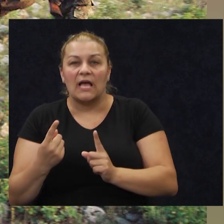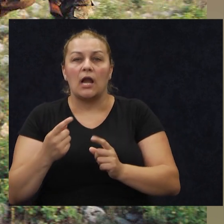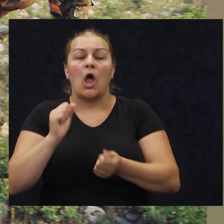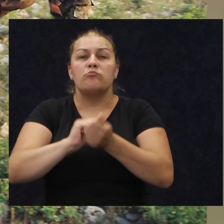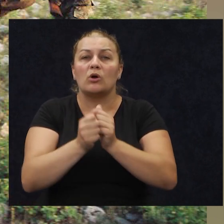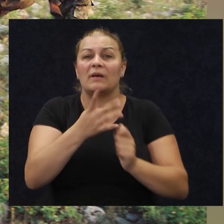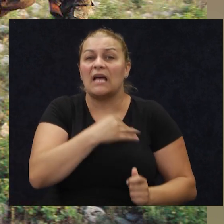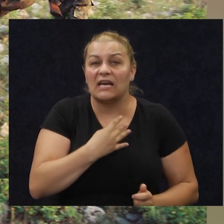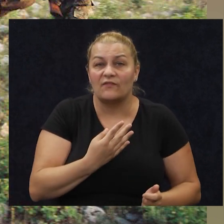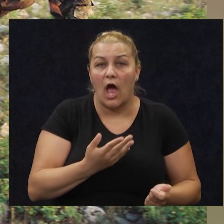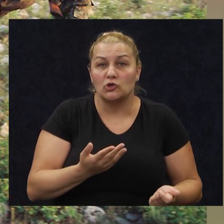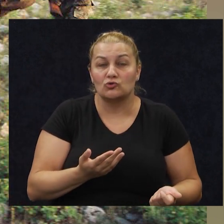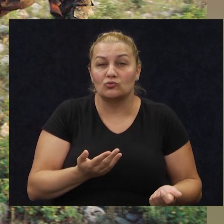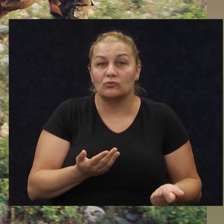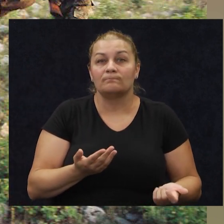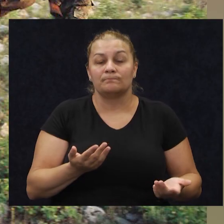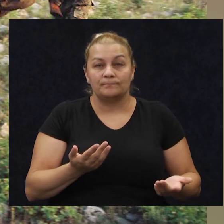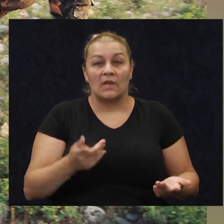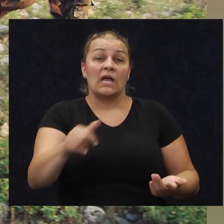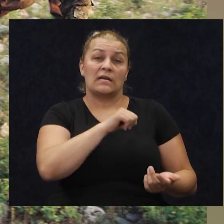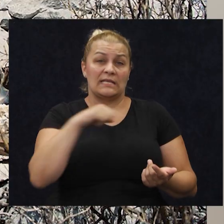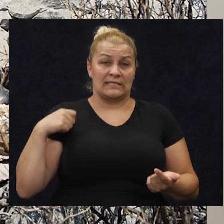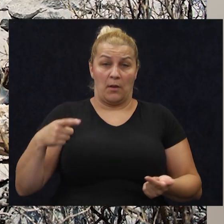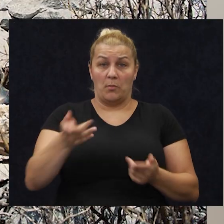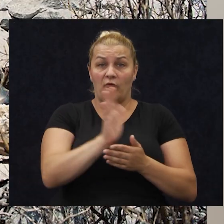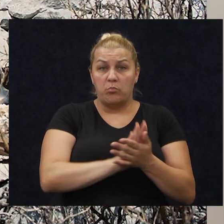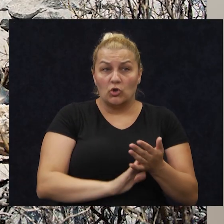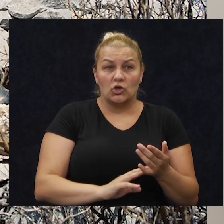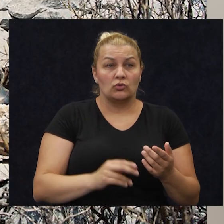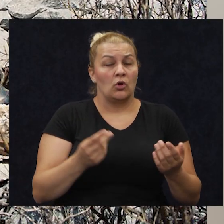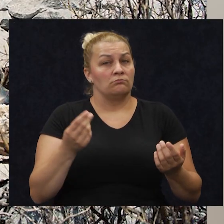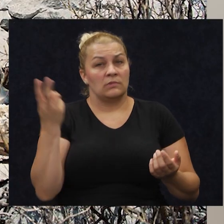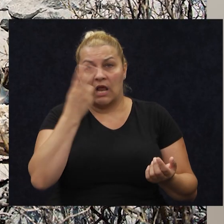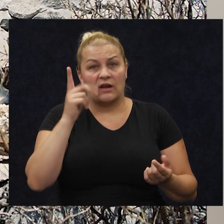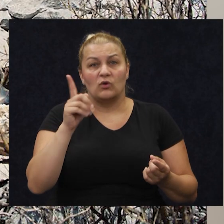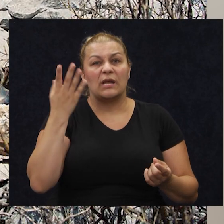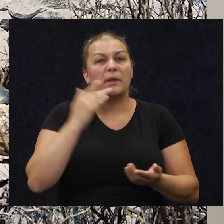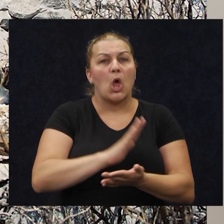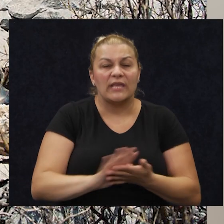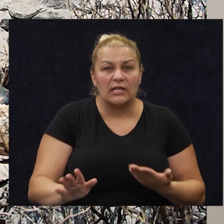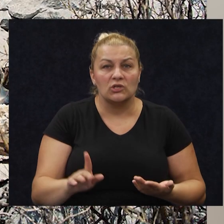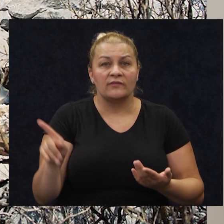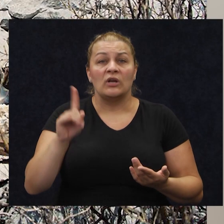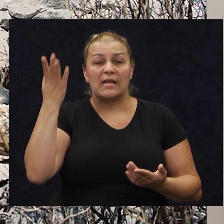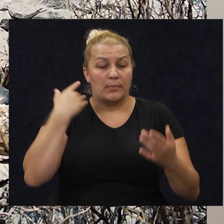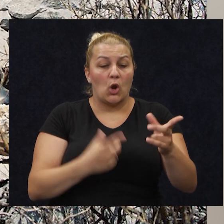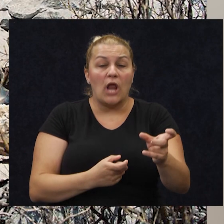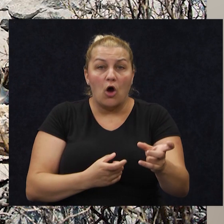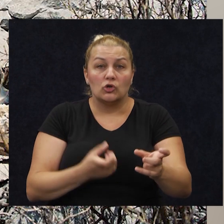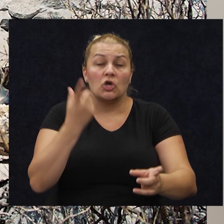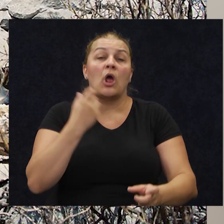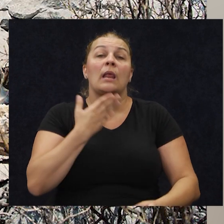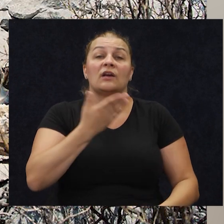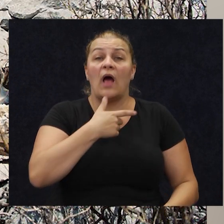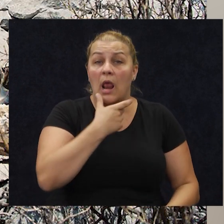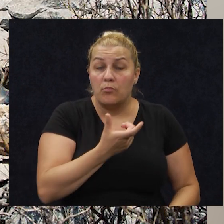Hrvatsku, pa na samom početku, normalno, da nije bilo jedna sva, nije baš bilo ni nešto naoružanja, ali eto, fala Bogu, bilo